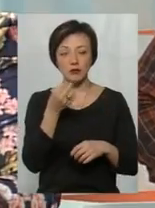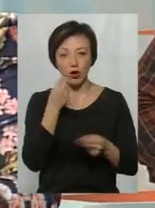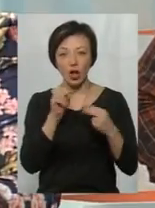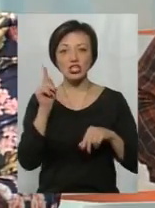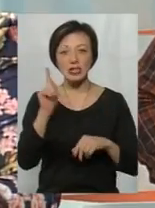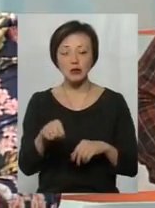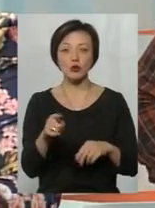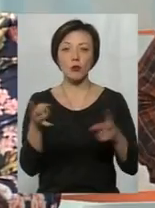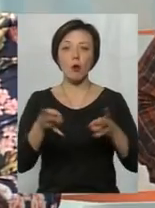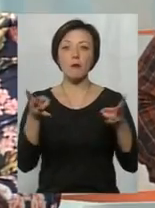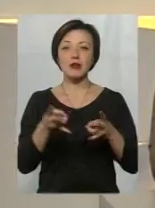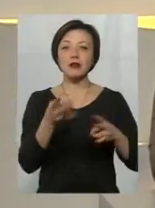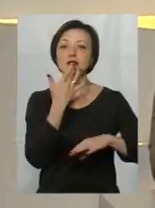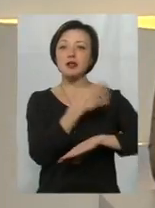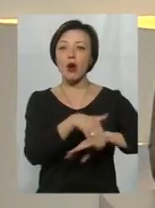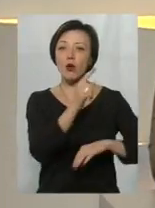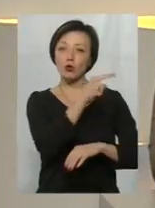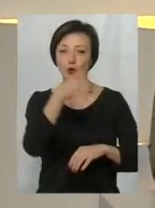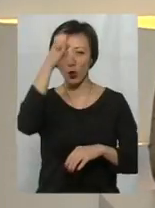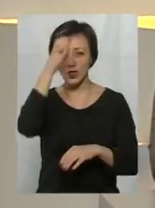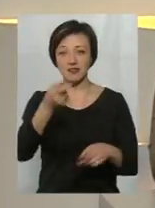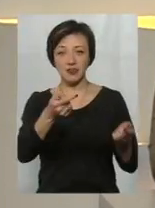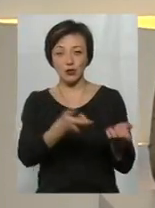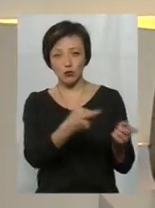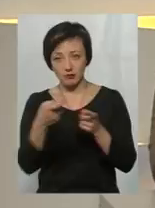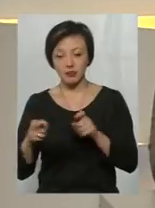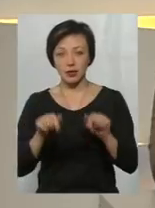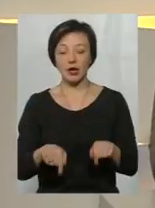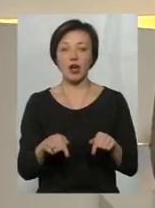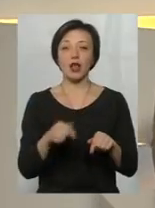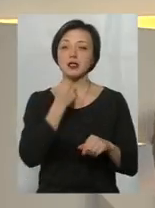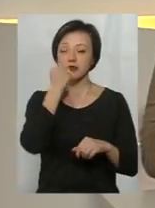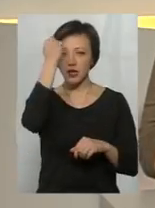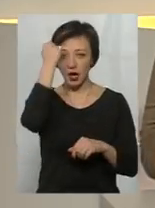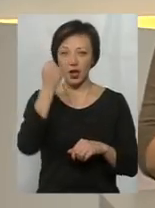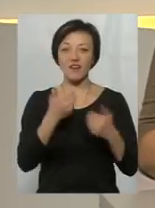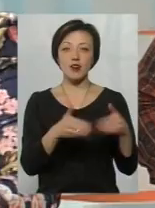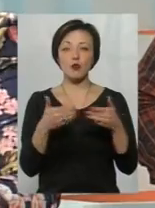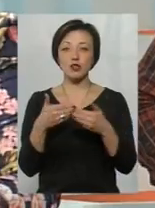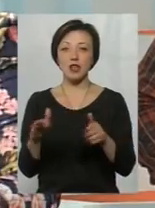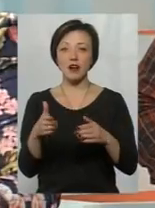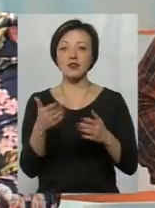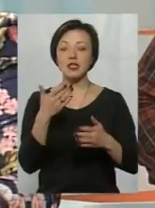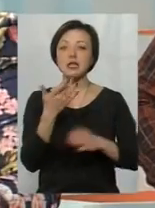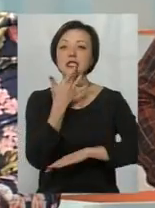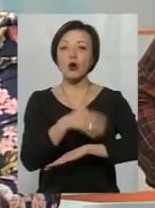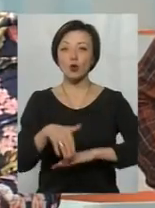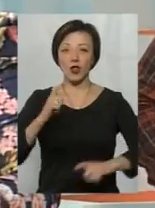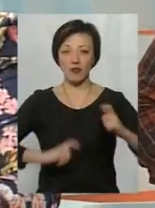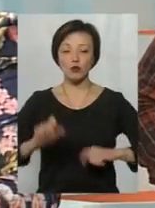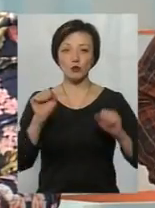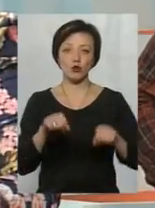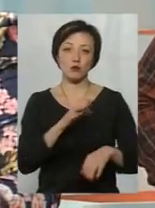такий попит на закордонну освіту. Того, що ми завдяки випускникам закордонних вузів ми дуже зможемо